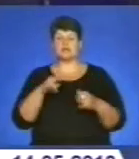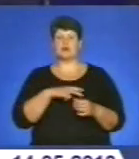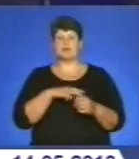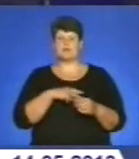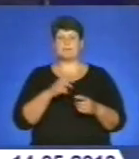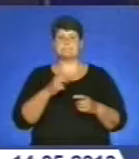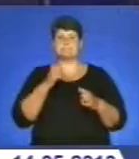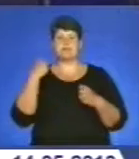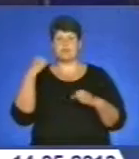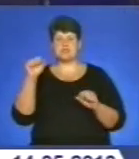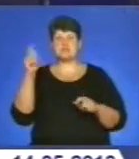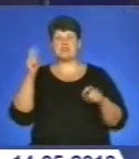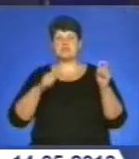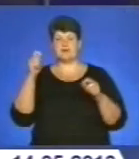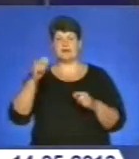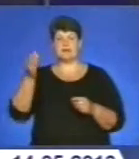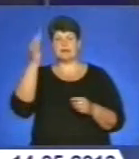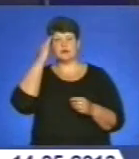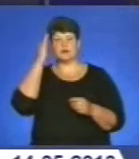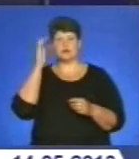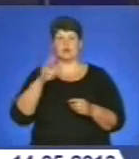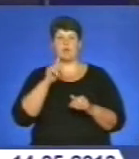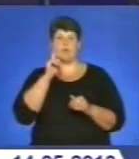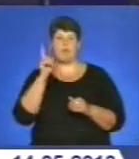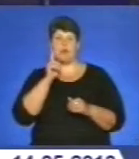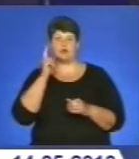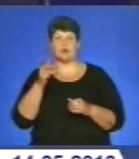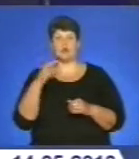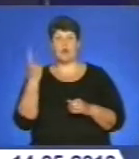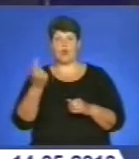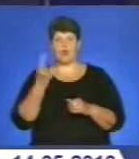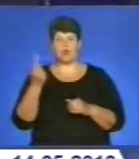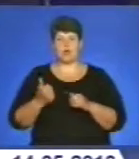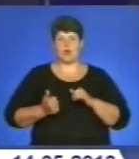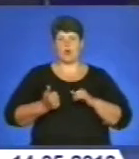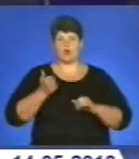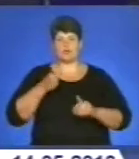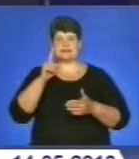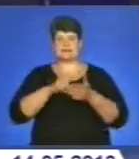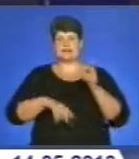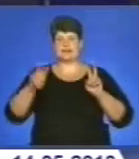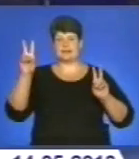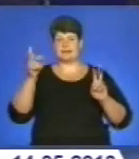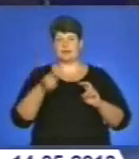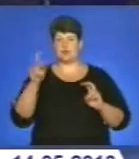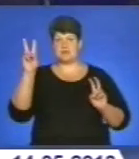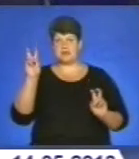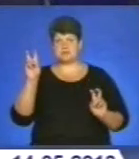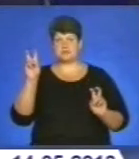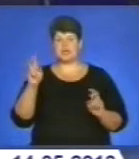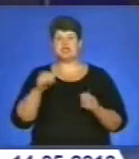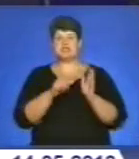фестивалю форуму для обдарованої учнівської та студентської молоді області «Гордість і надія Тернопілля». 68